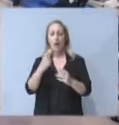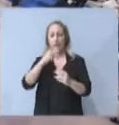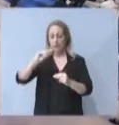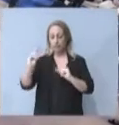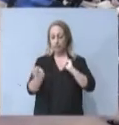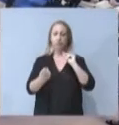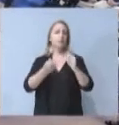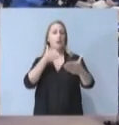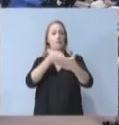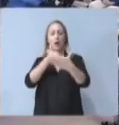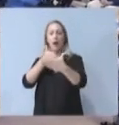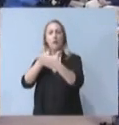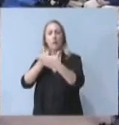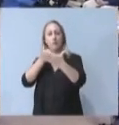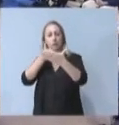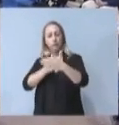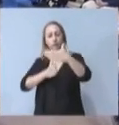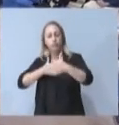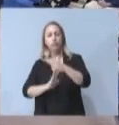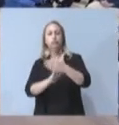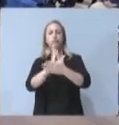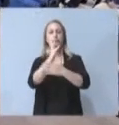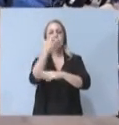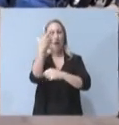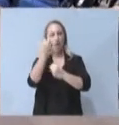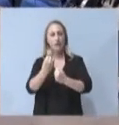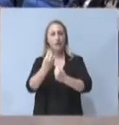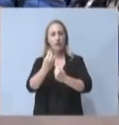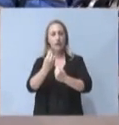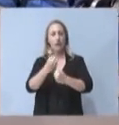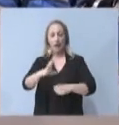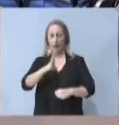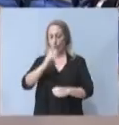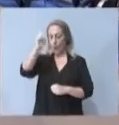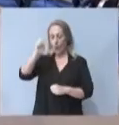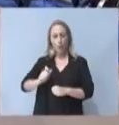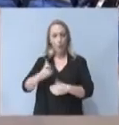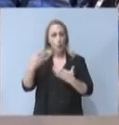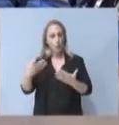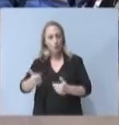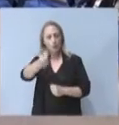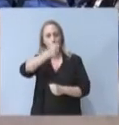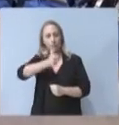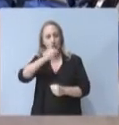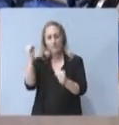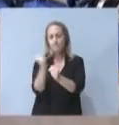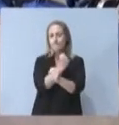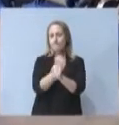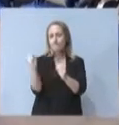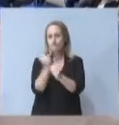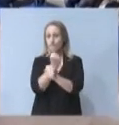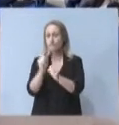σε εφαλτήρια προόδου. Η ατομική ανθεκτικότητα και επιμονή συναντήθηκαν